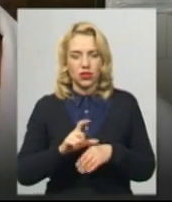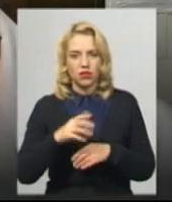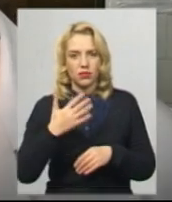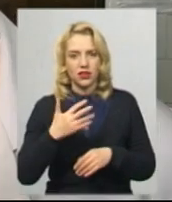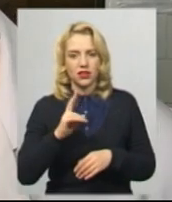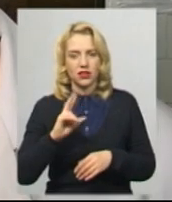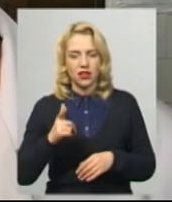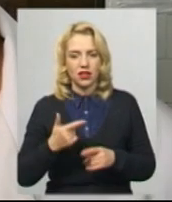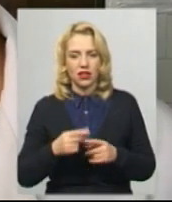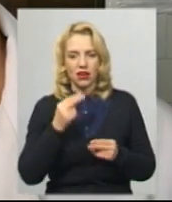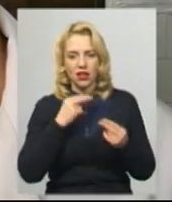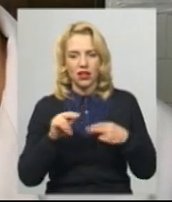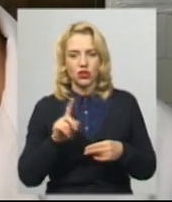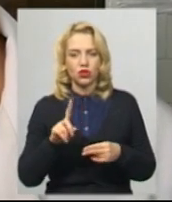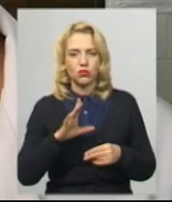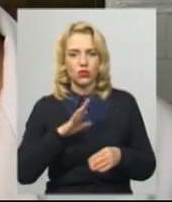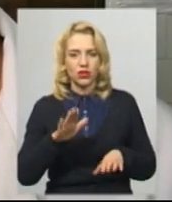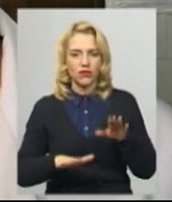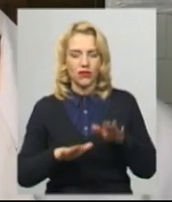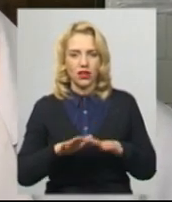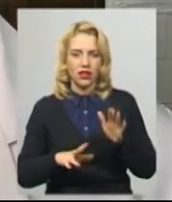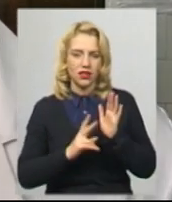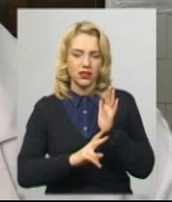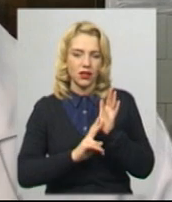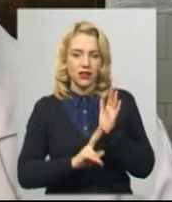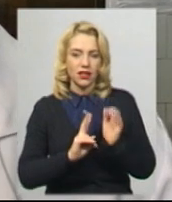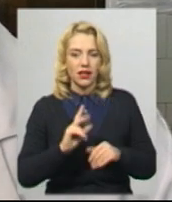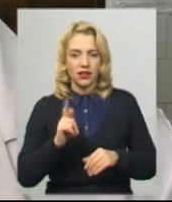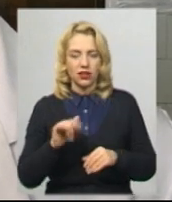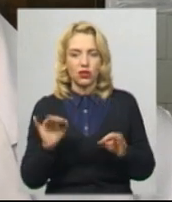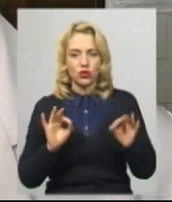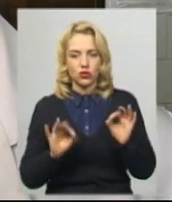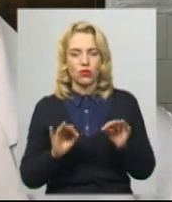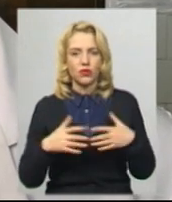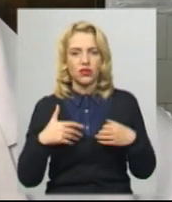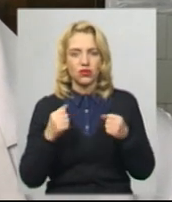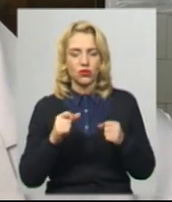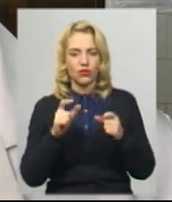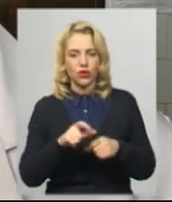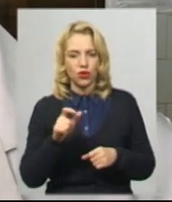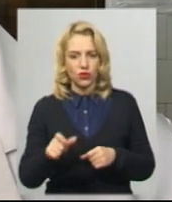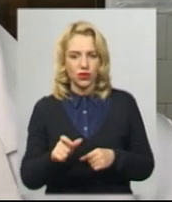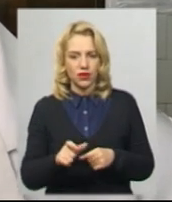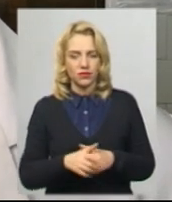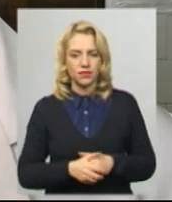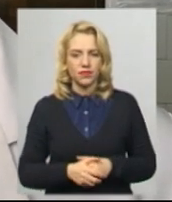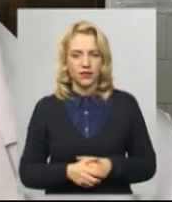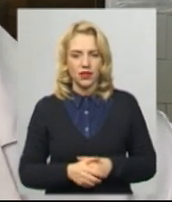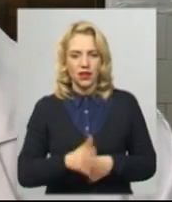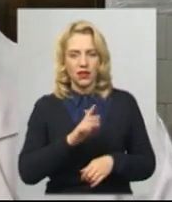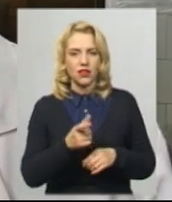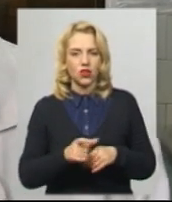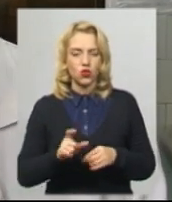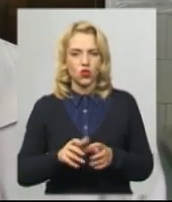щоб донора було 70 кілограм, ну і звичайно, що нормальні, здорові люди не дуже